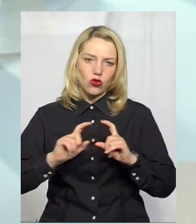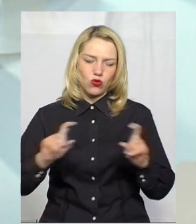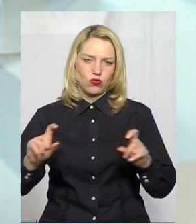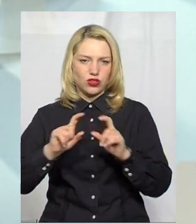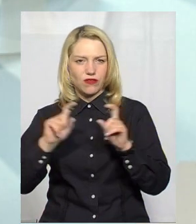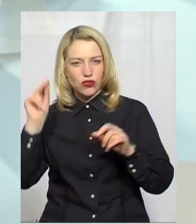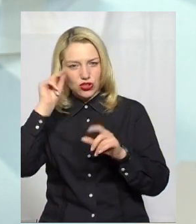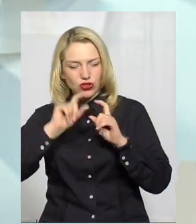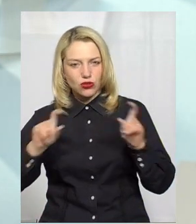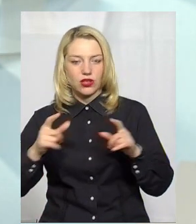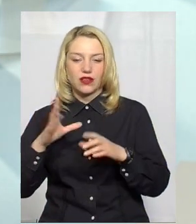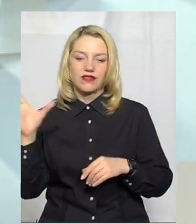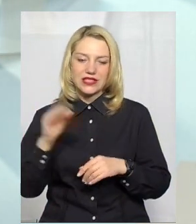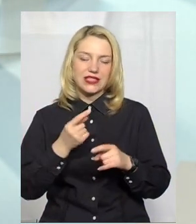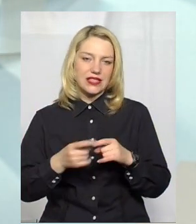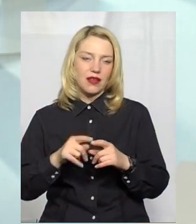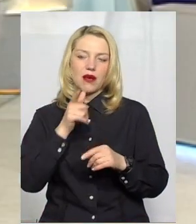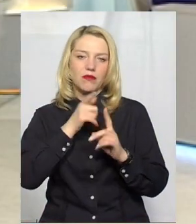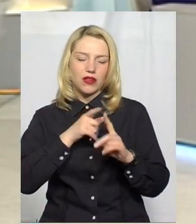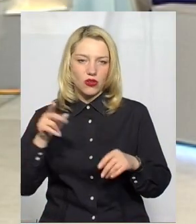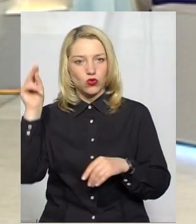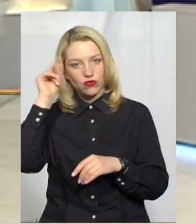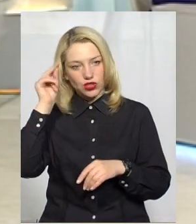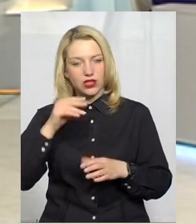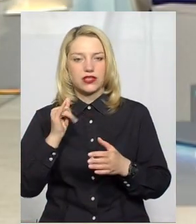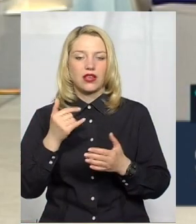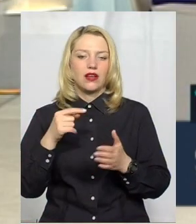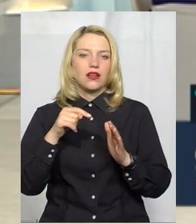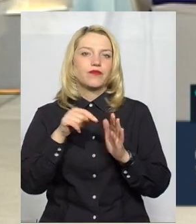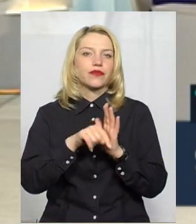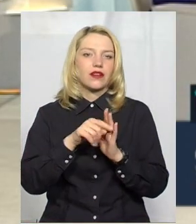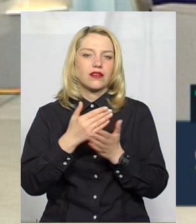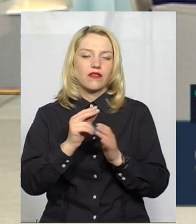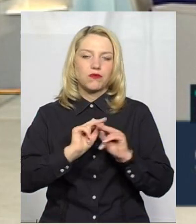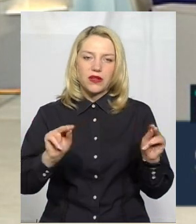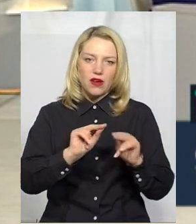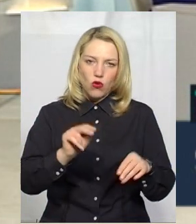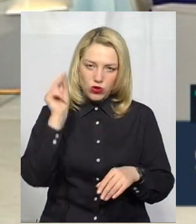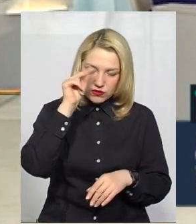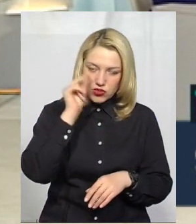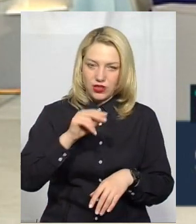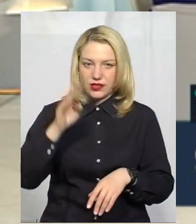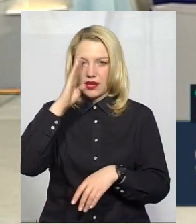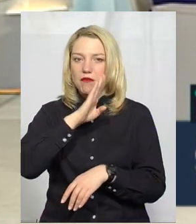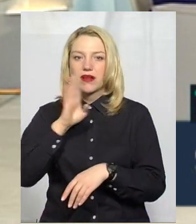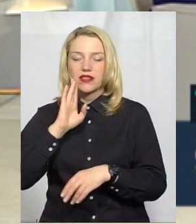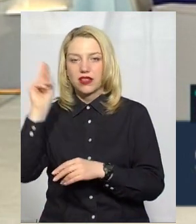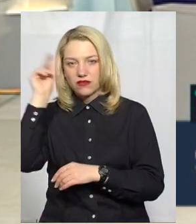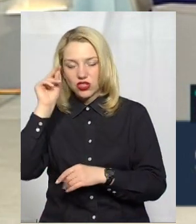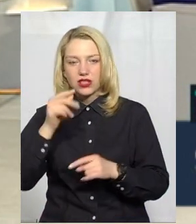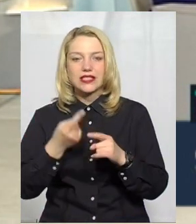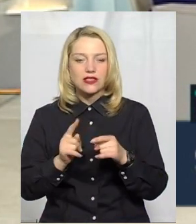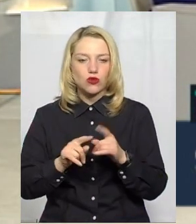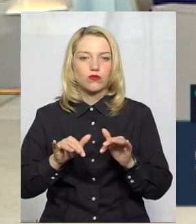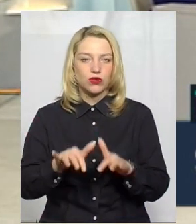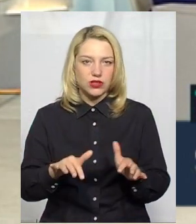Усі в цей період вчилися. Вчилися педагоги, вчилися батьки. Ми всі навчалися цьому.